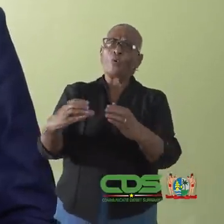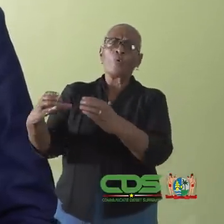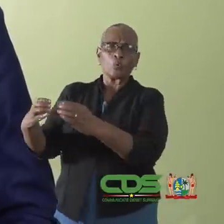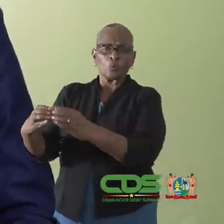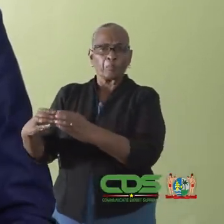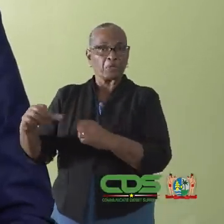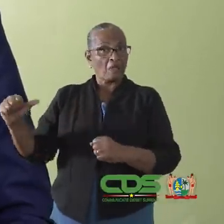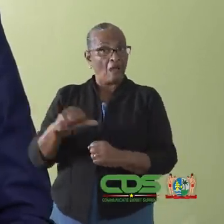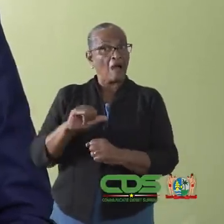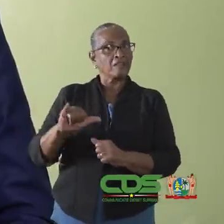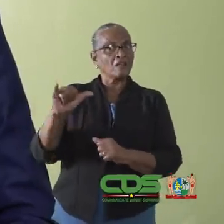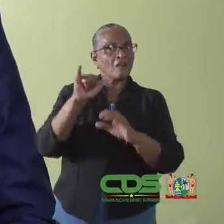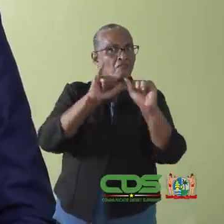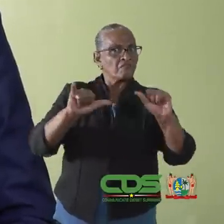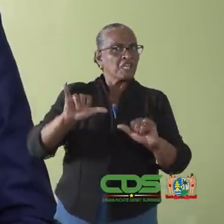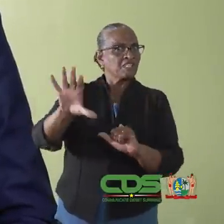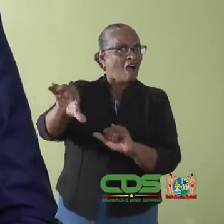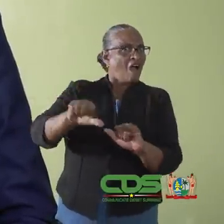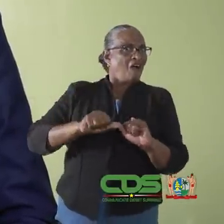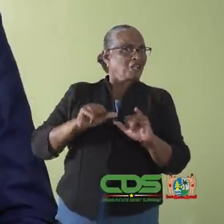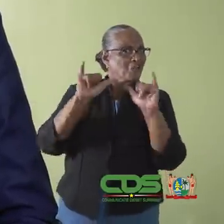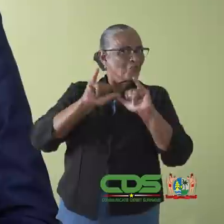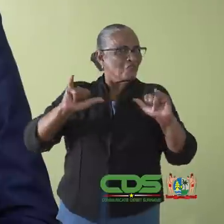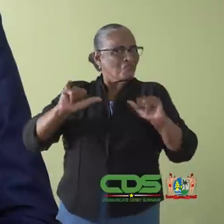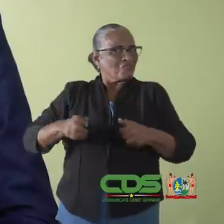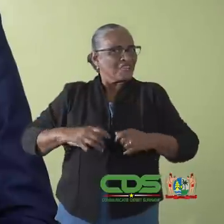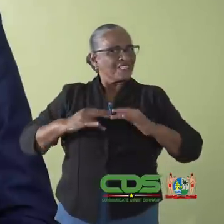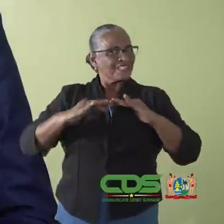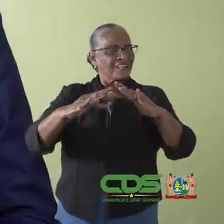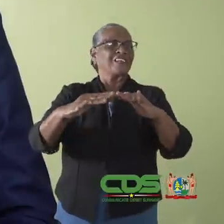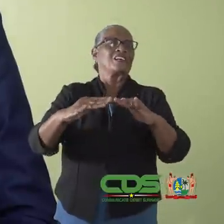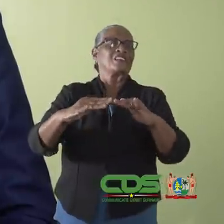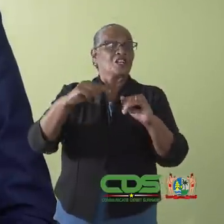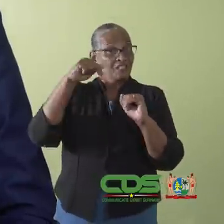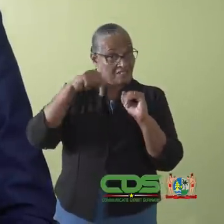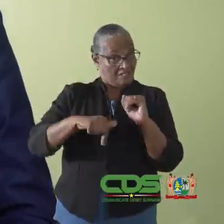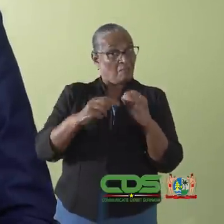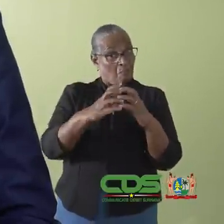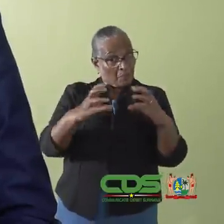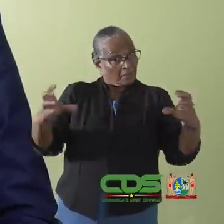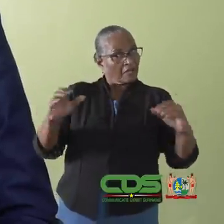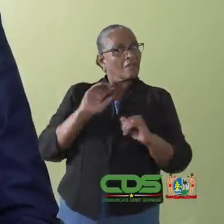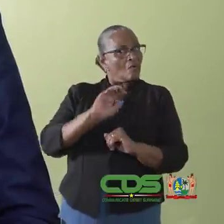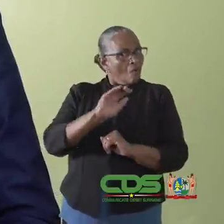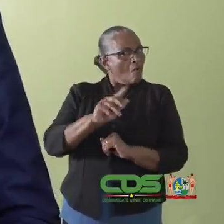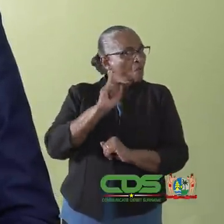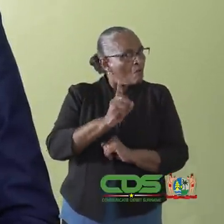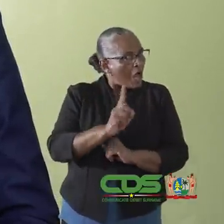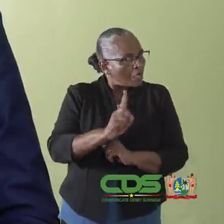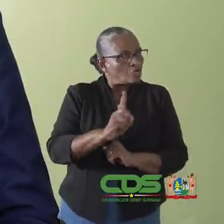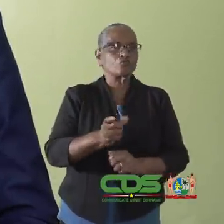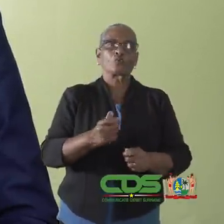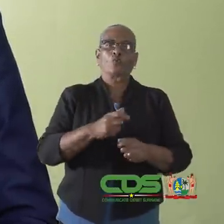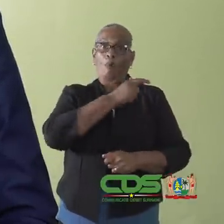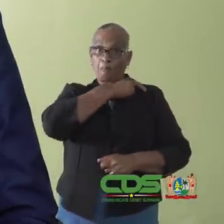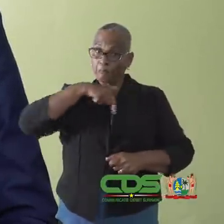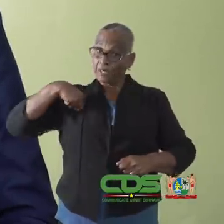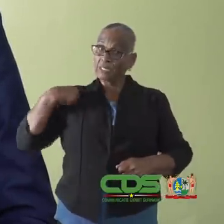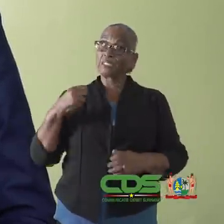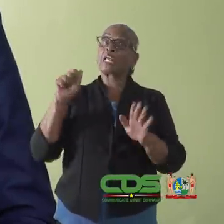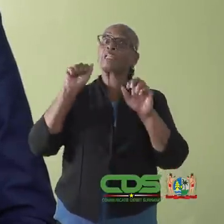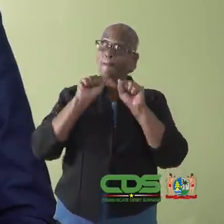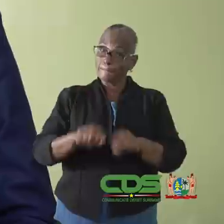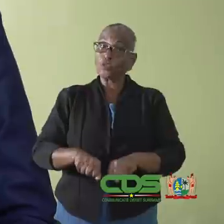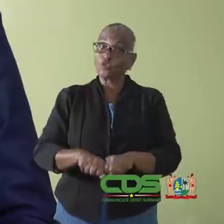anderen die opdrachten aannemen voor feesthouders. Ik herinner deze bedrijven aan het presidentieel